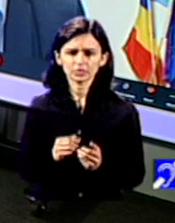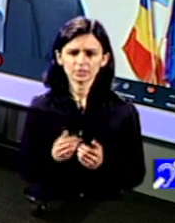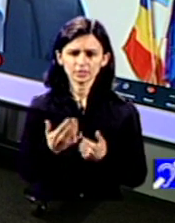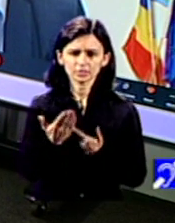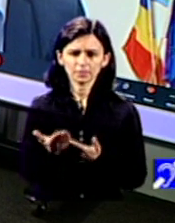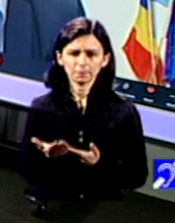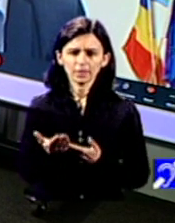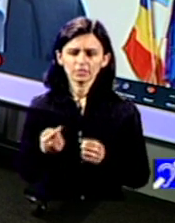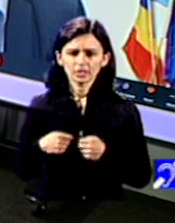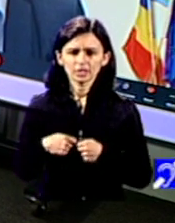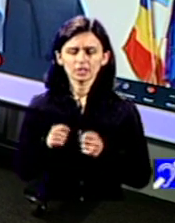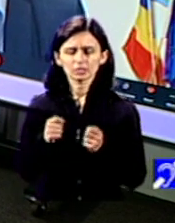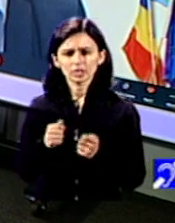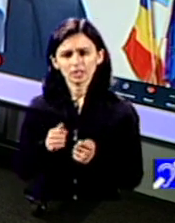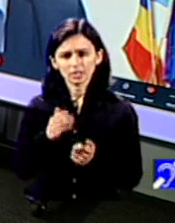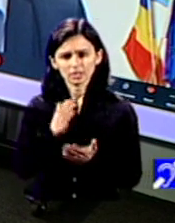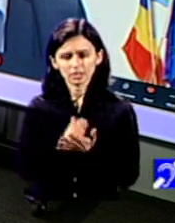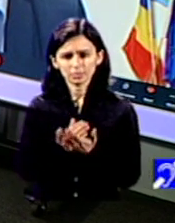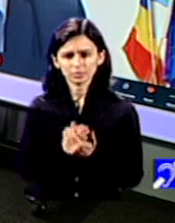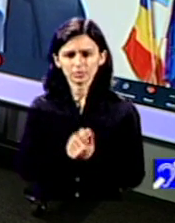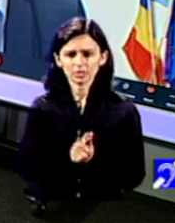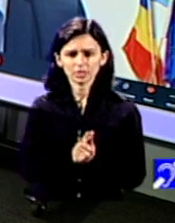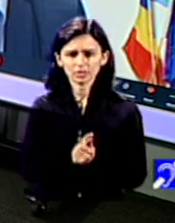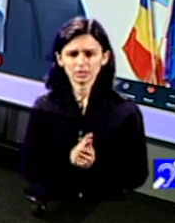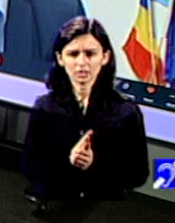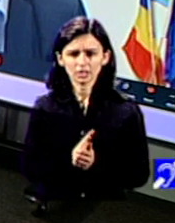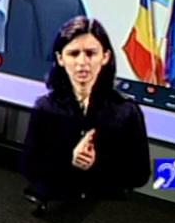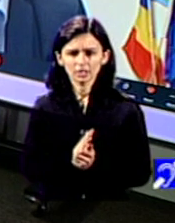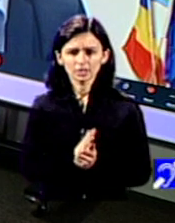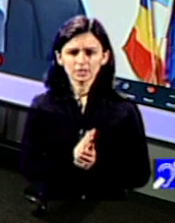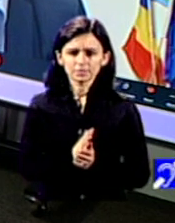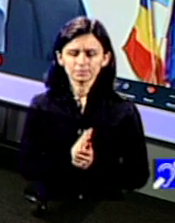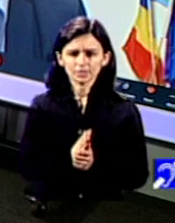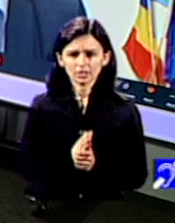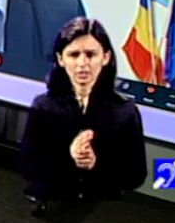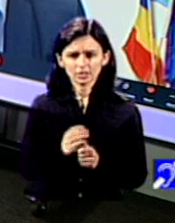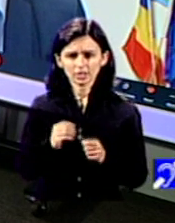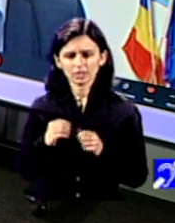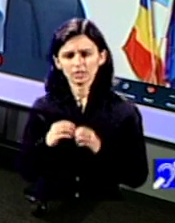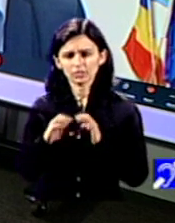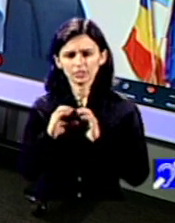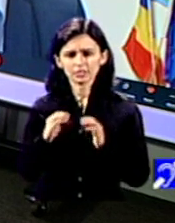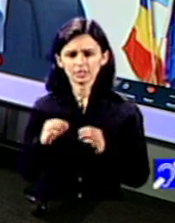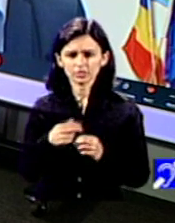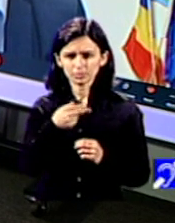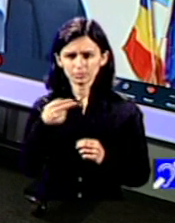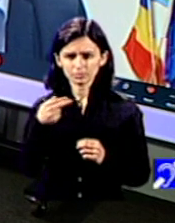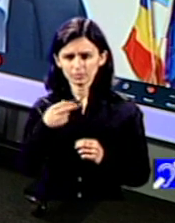drepturilor prevăzute de convenția a cărui moto atât de inspirat l-ați reiterat dumneavoastră nimic despre noi fără noi